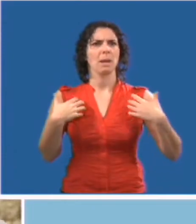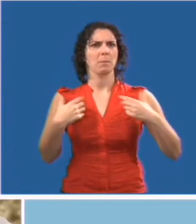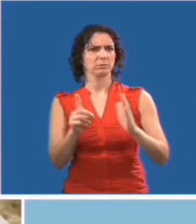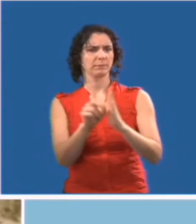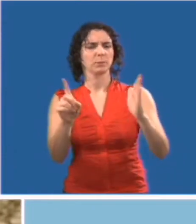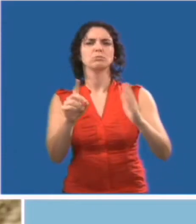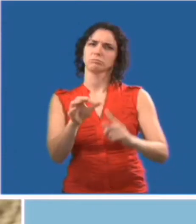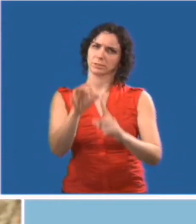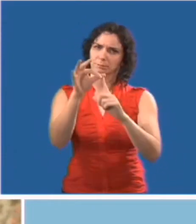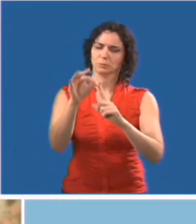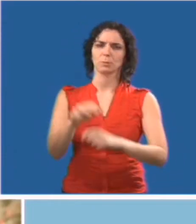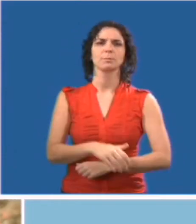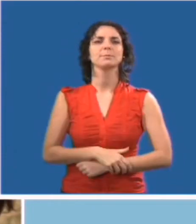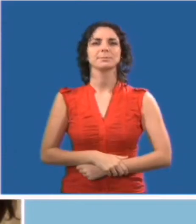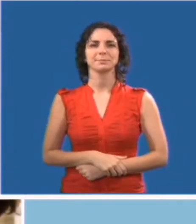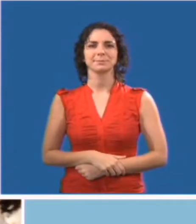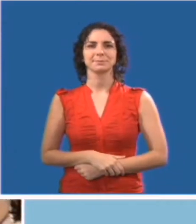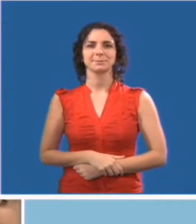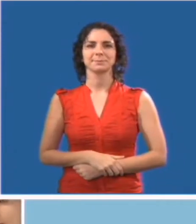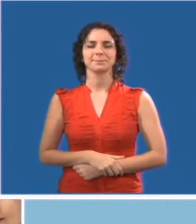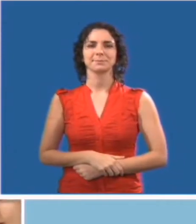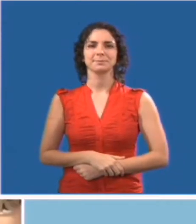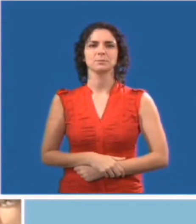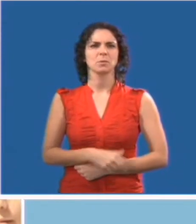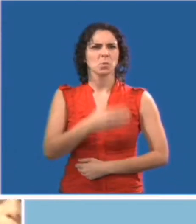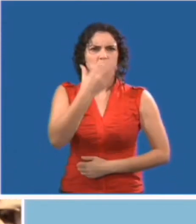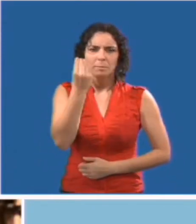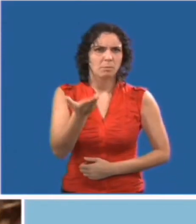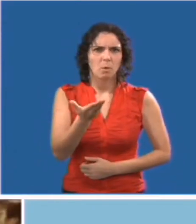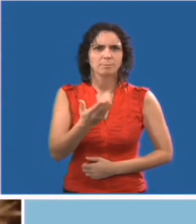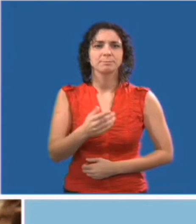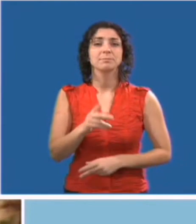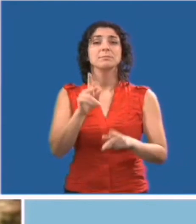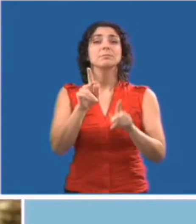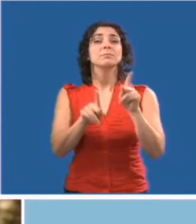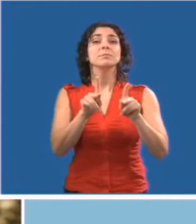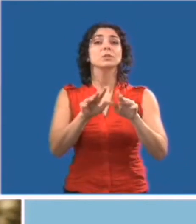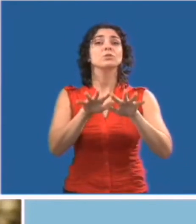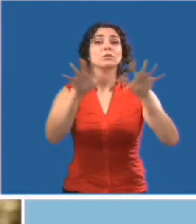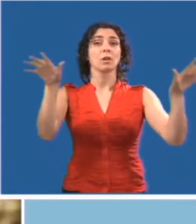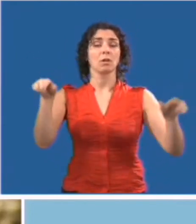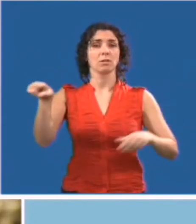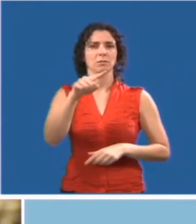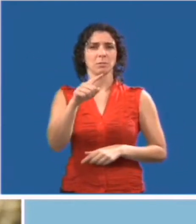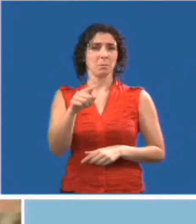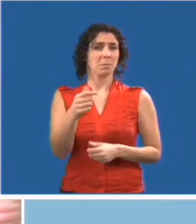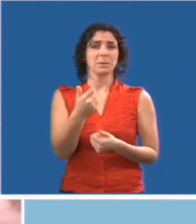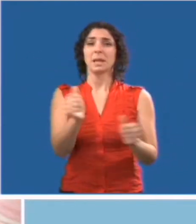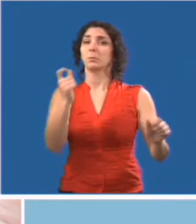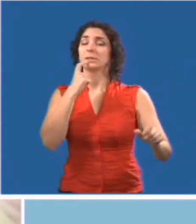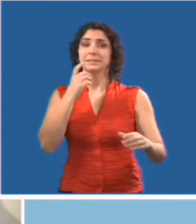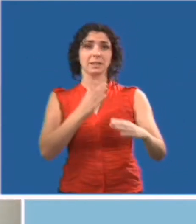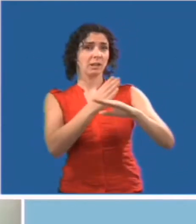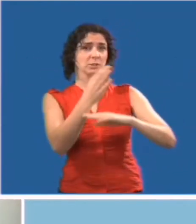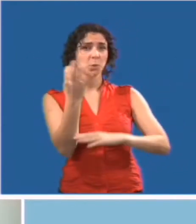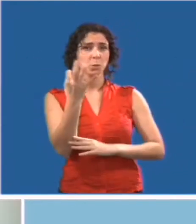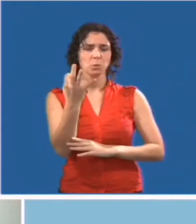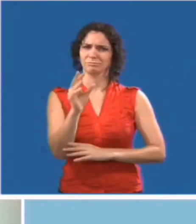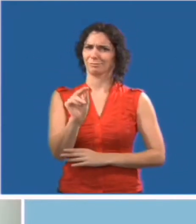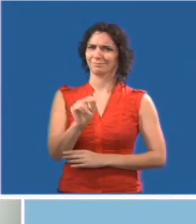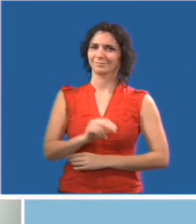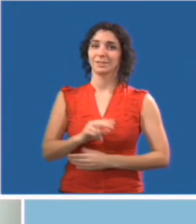sur la santé. N'oubliez pas que la population n'a habituellement pas accès aux salles de classe.